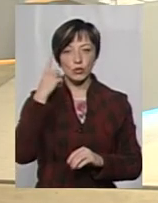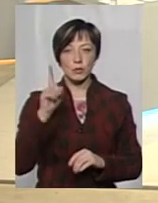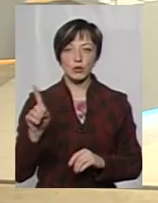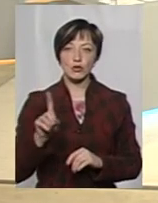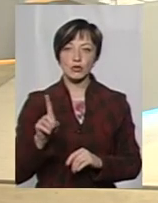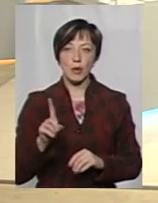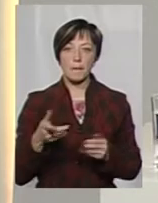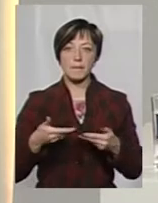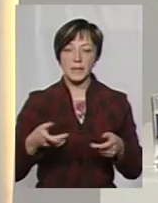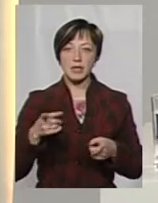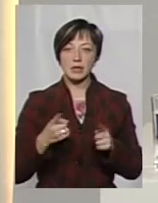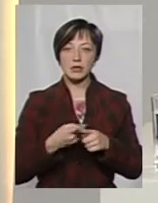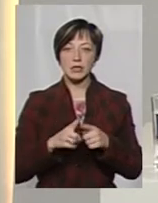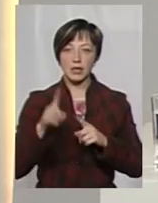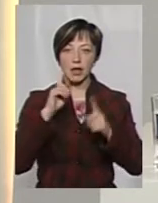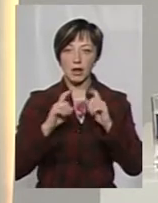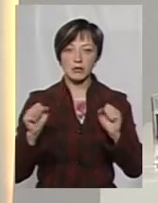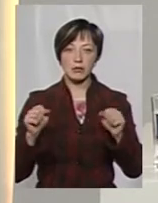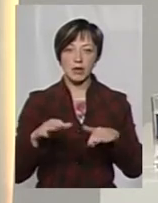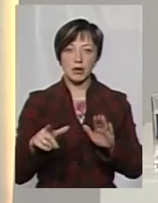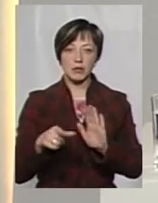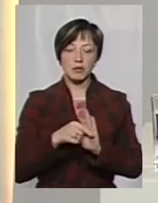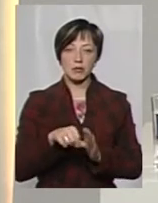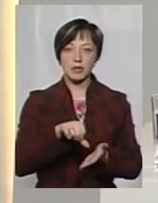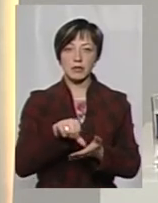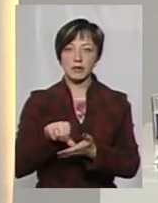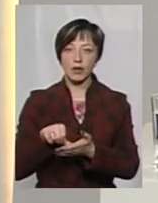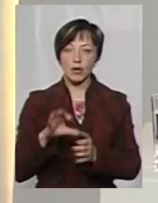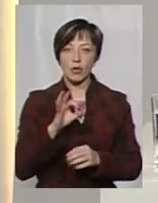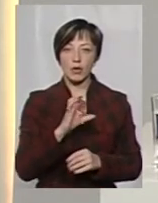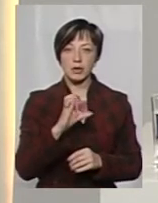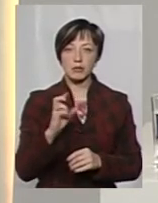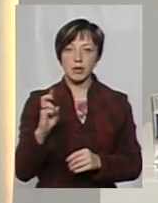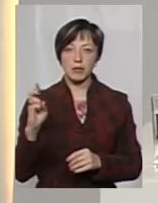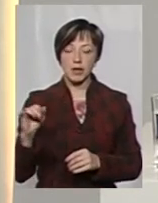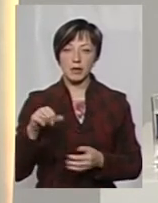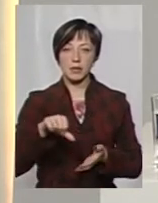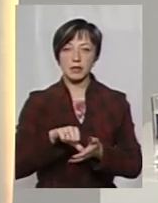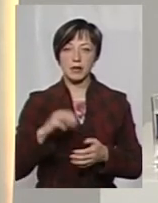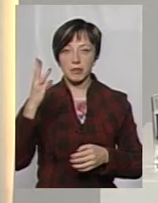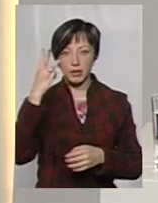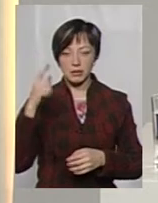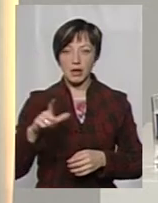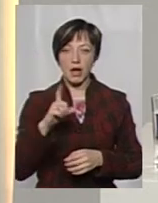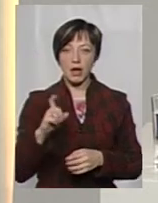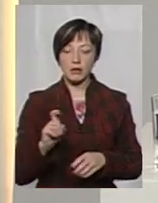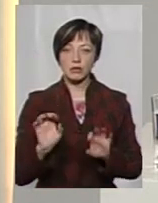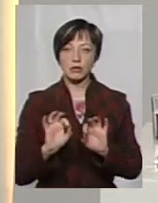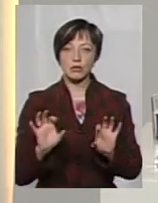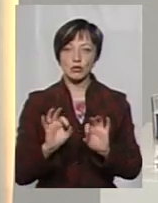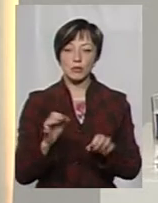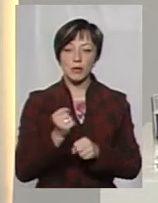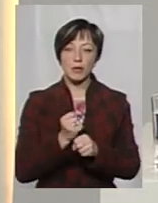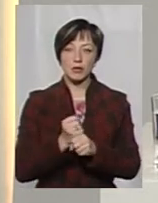ми дійсно цю нараду зберемо з представниками ОСББ і з представниками «Хмельницьк Газу», для того, щоб ми